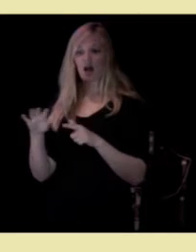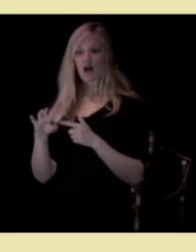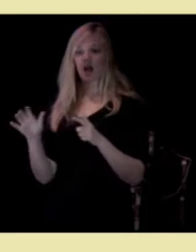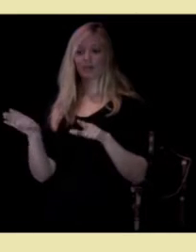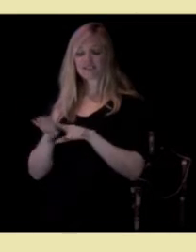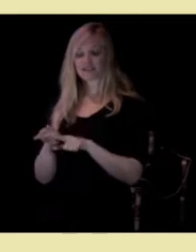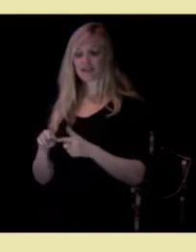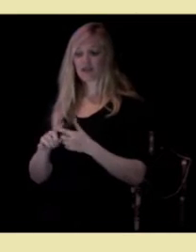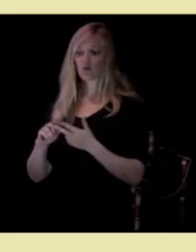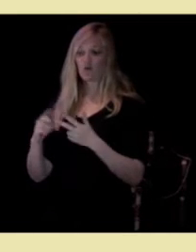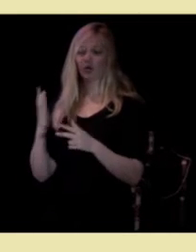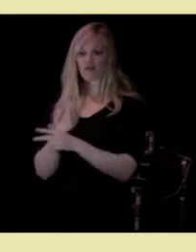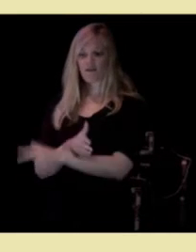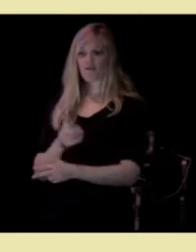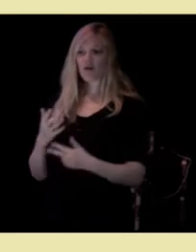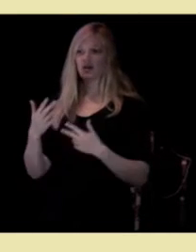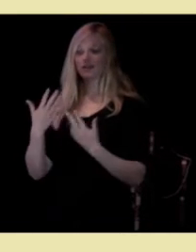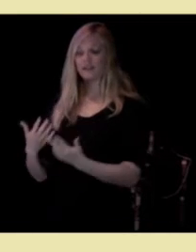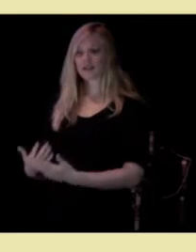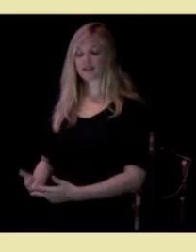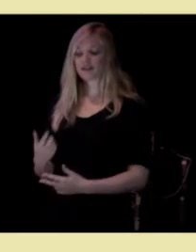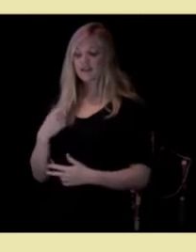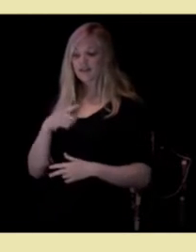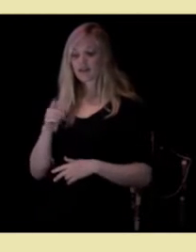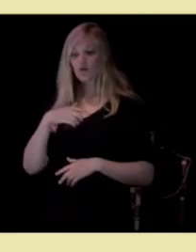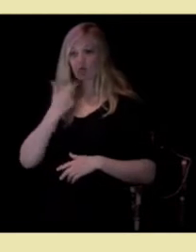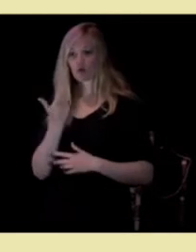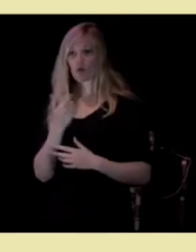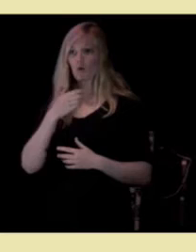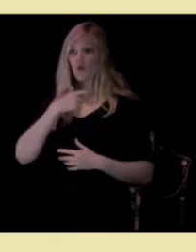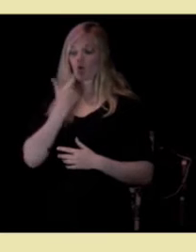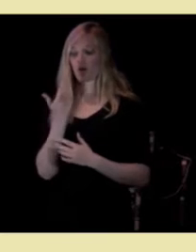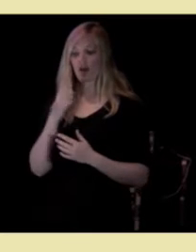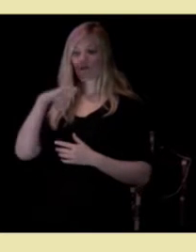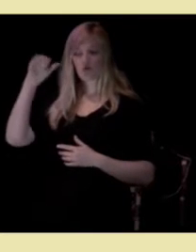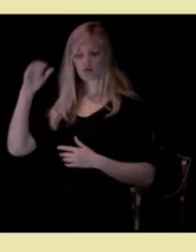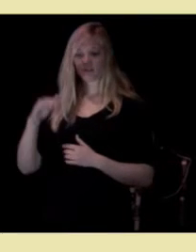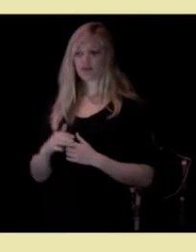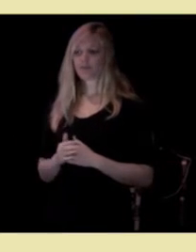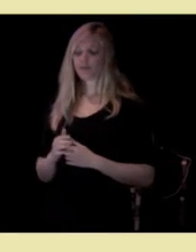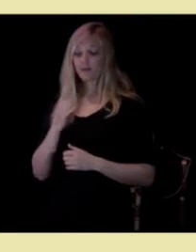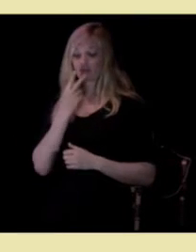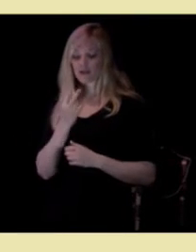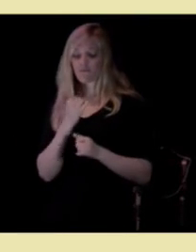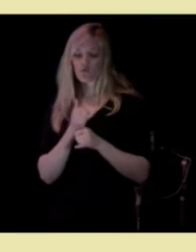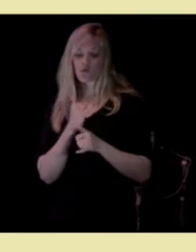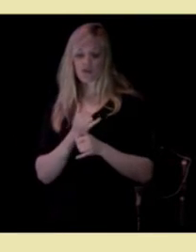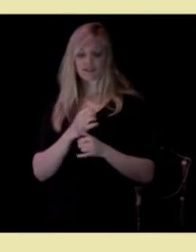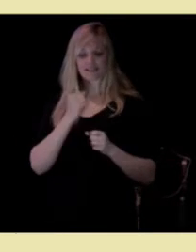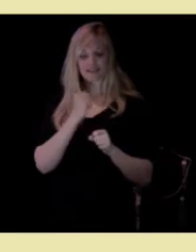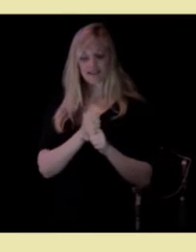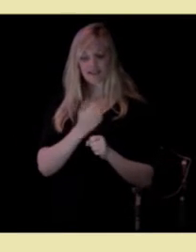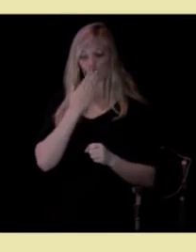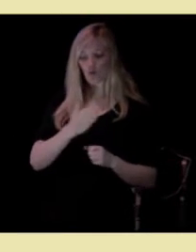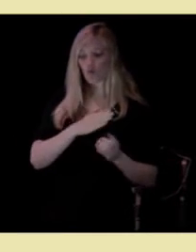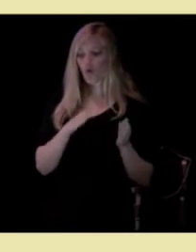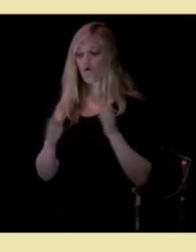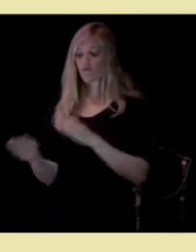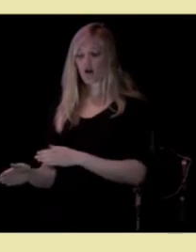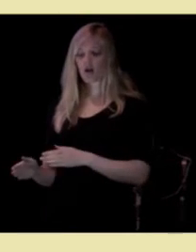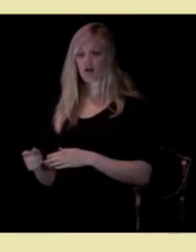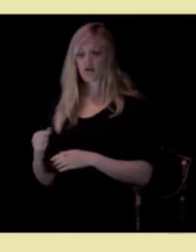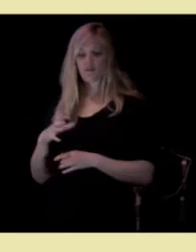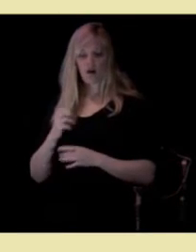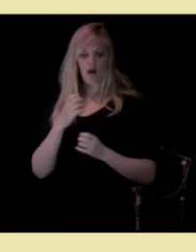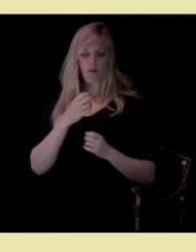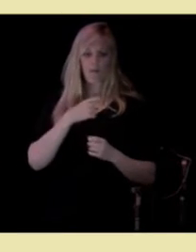tverrfaglige tjenester til ungdom og unge voksne. Og se på hvordan vi skal sikre gode overganger fra